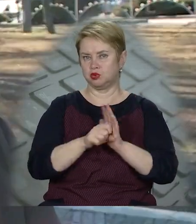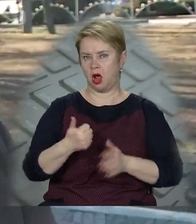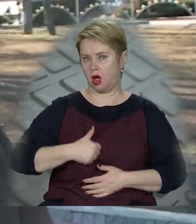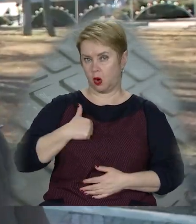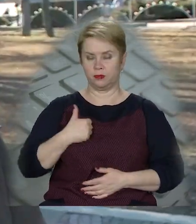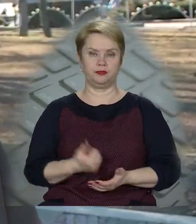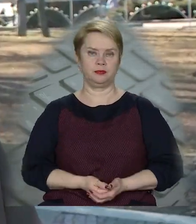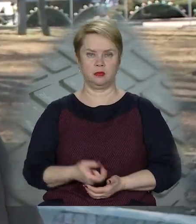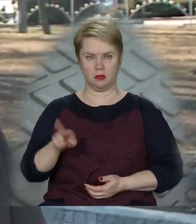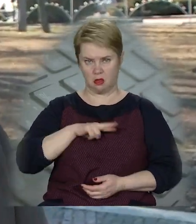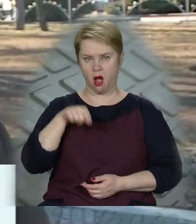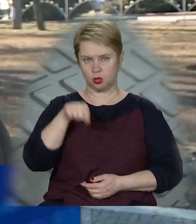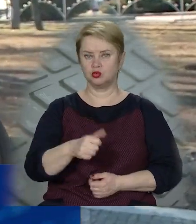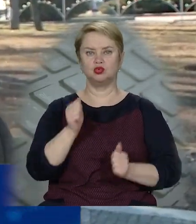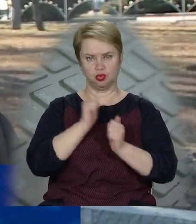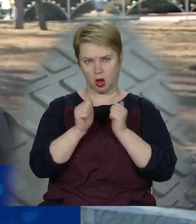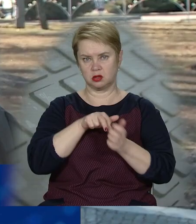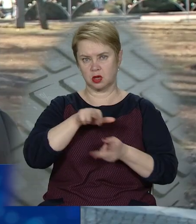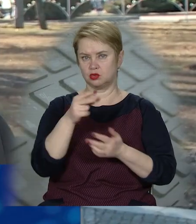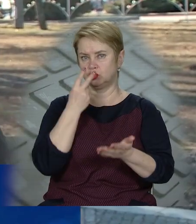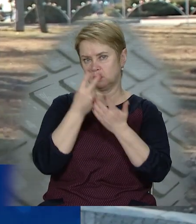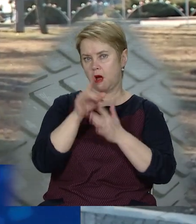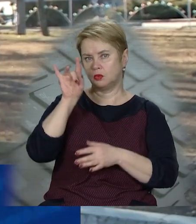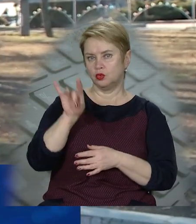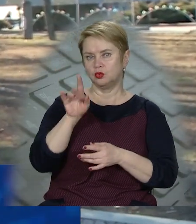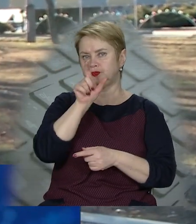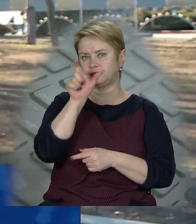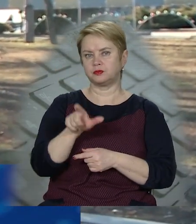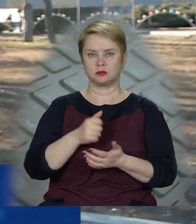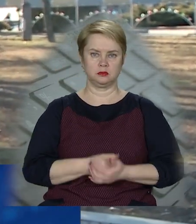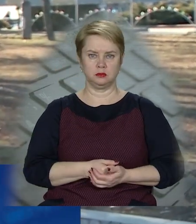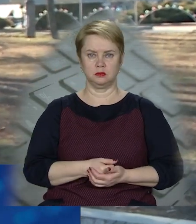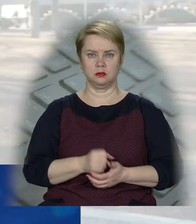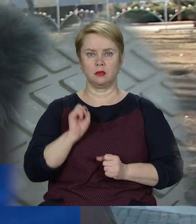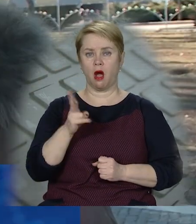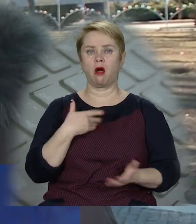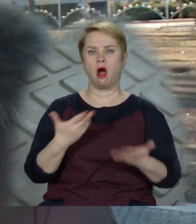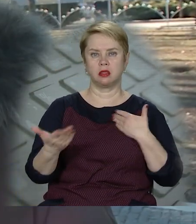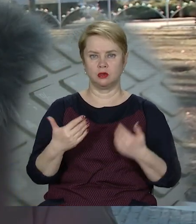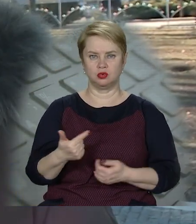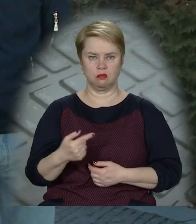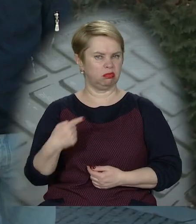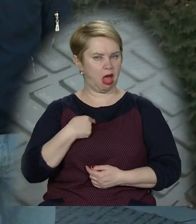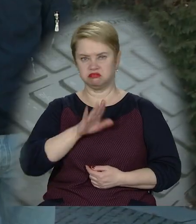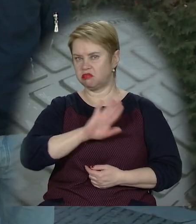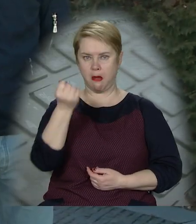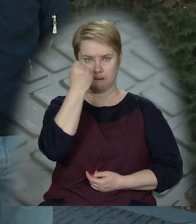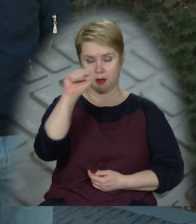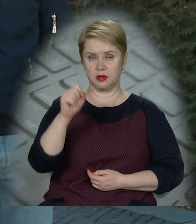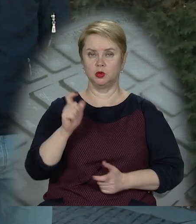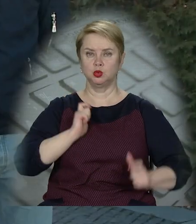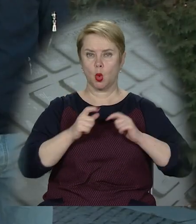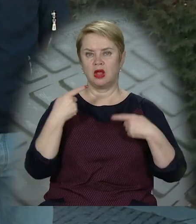героїв. Я тут часто хожу, дивився на них, як відношусь. Нас не побідуть. Студенти